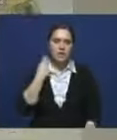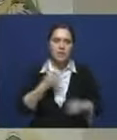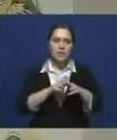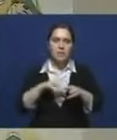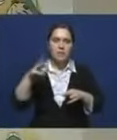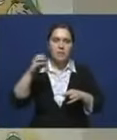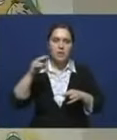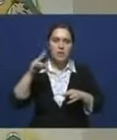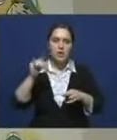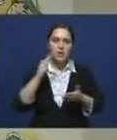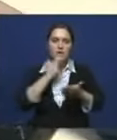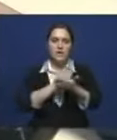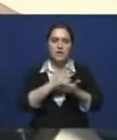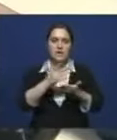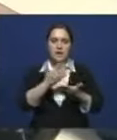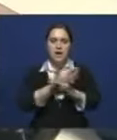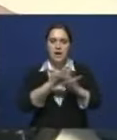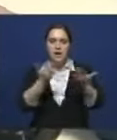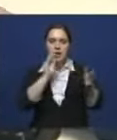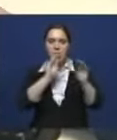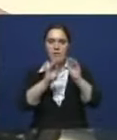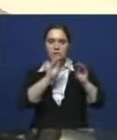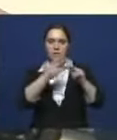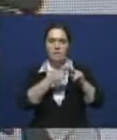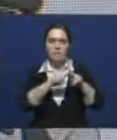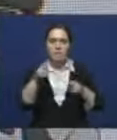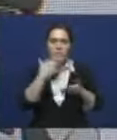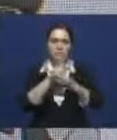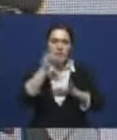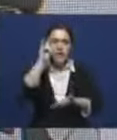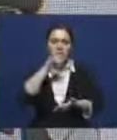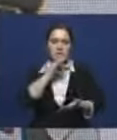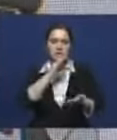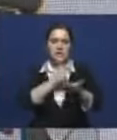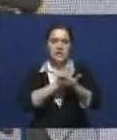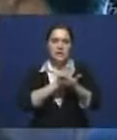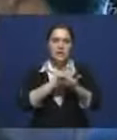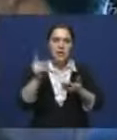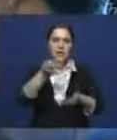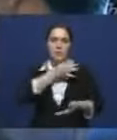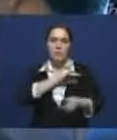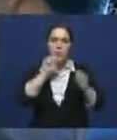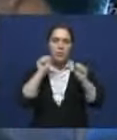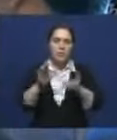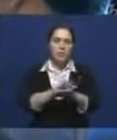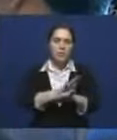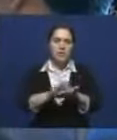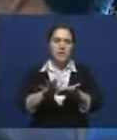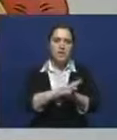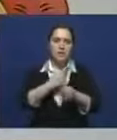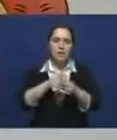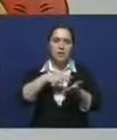английском. Кроме того, меню, смайлики и стикеры оформлены в национальном стиле. Пользоваться приложением можно абсолютно бесплатно.